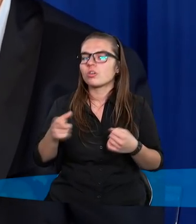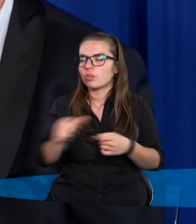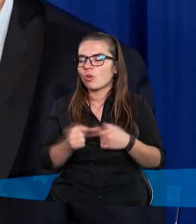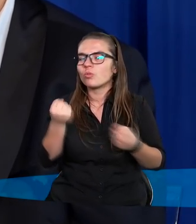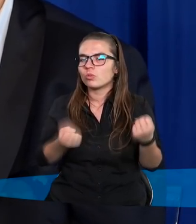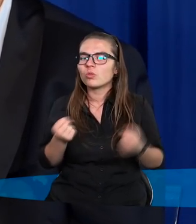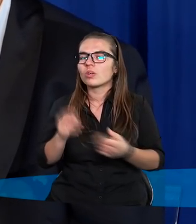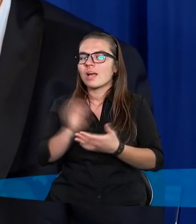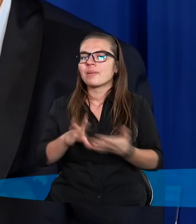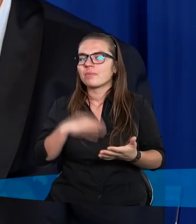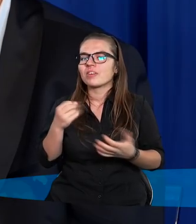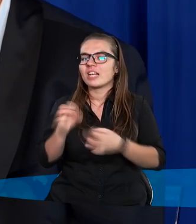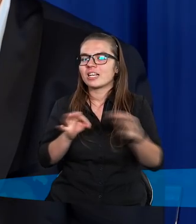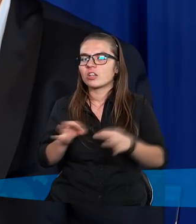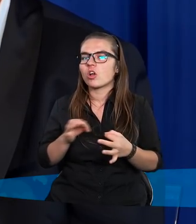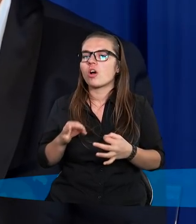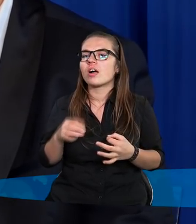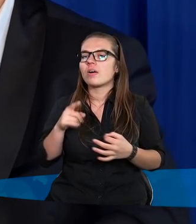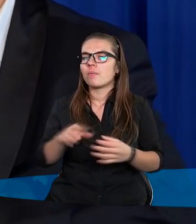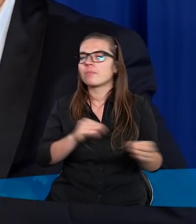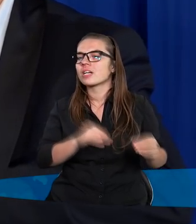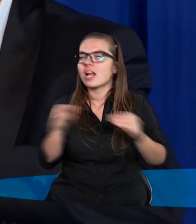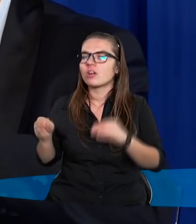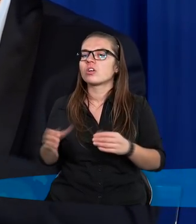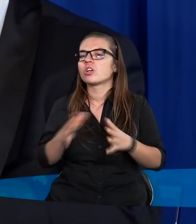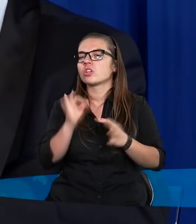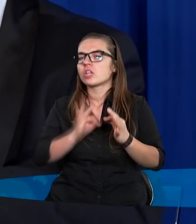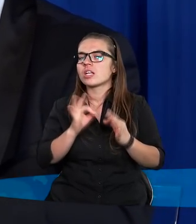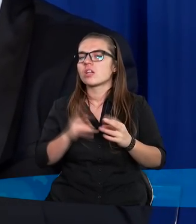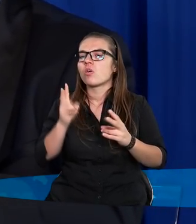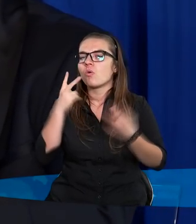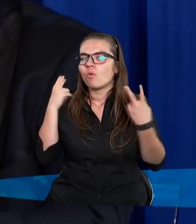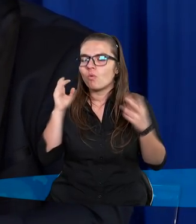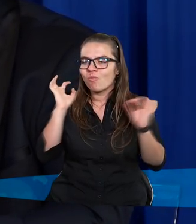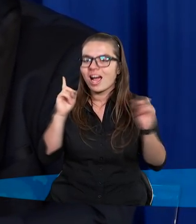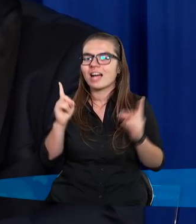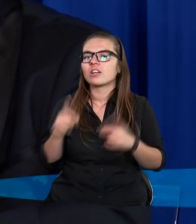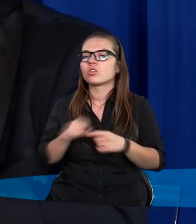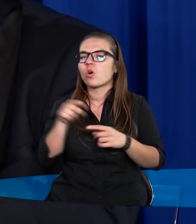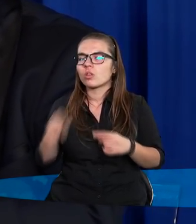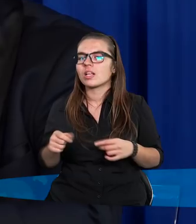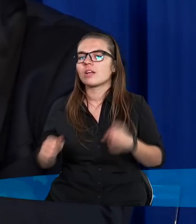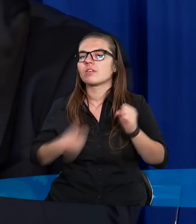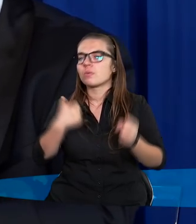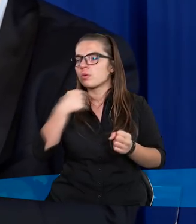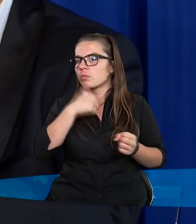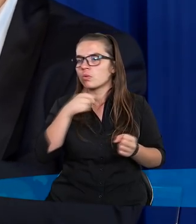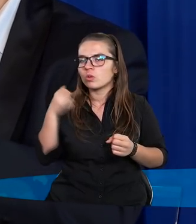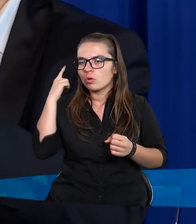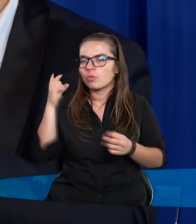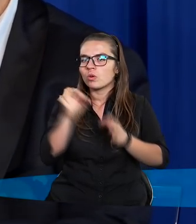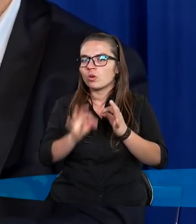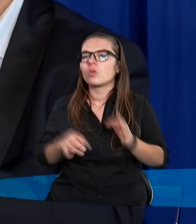są trudne historie biblijne, przyłożyć szczególnej uwagi do tego, aby spróbować zrozumieć